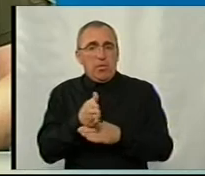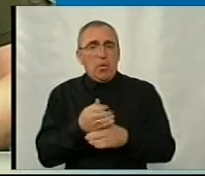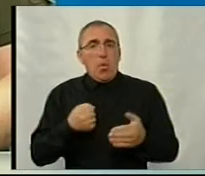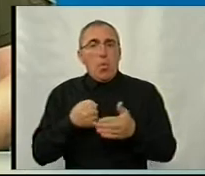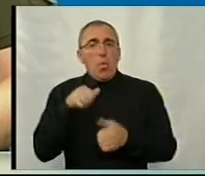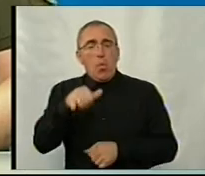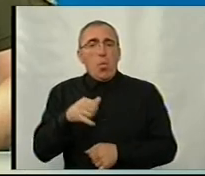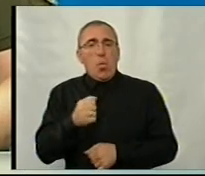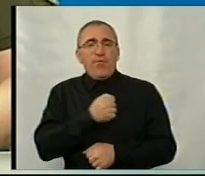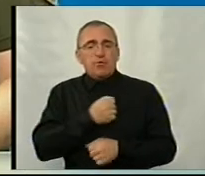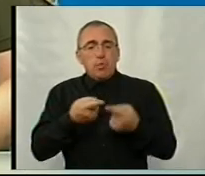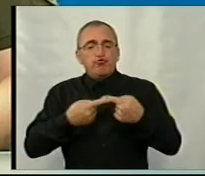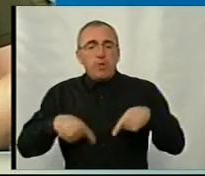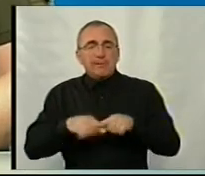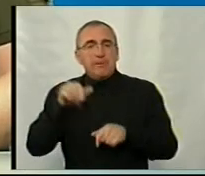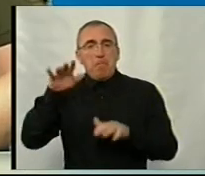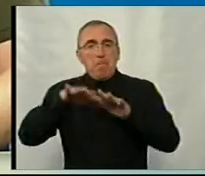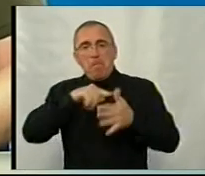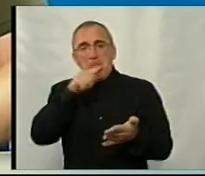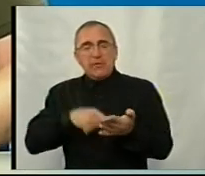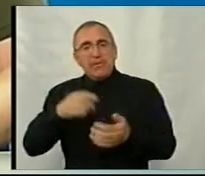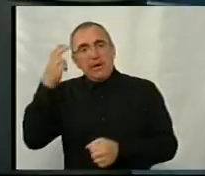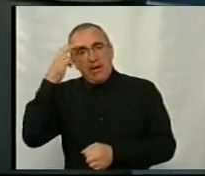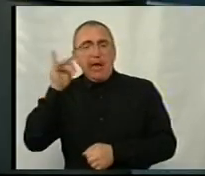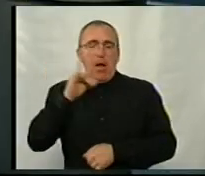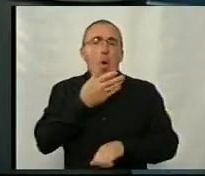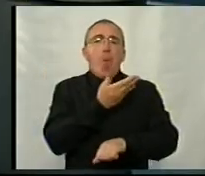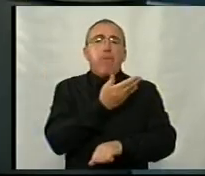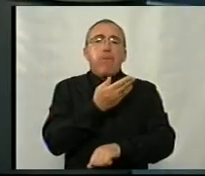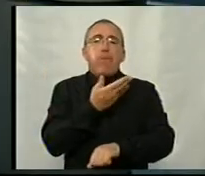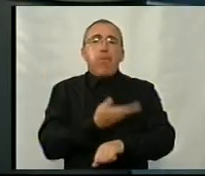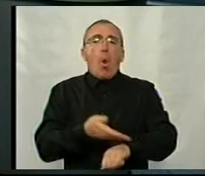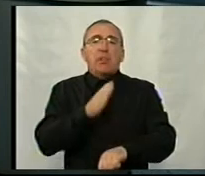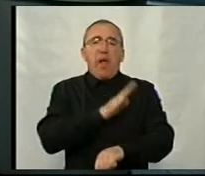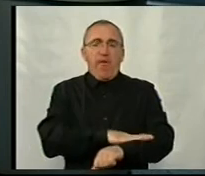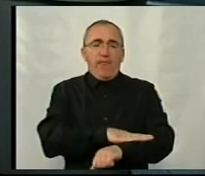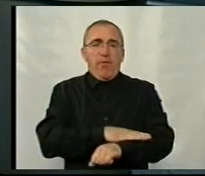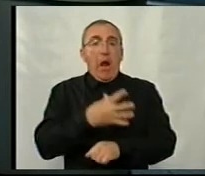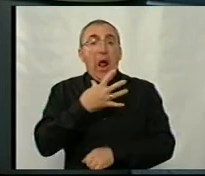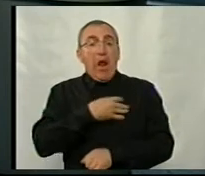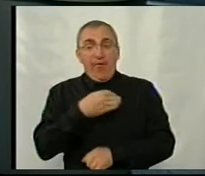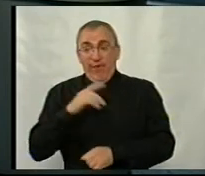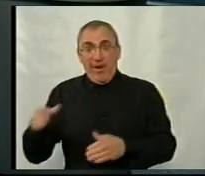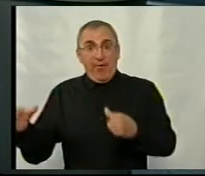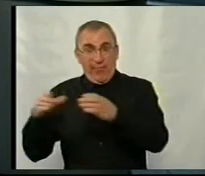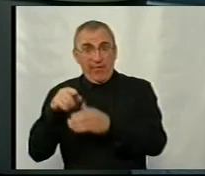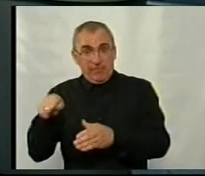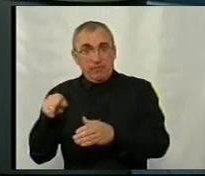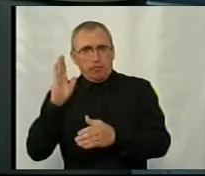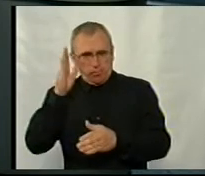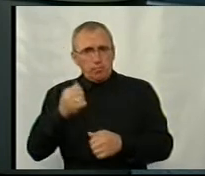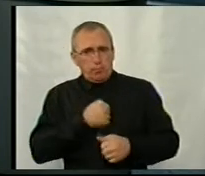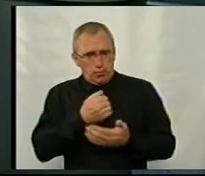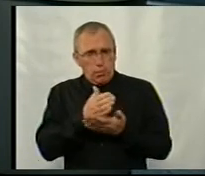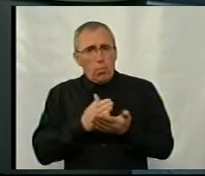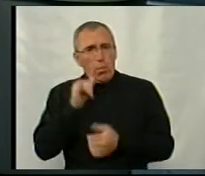військові частини міста Києва, а також місто Полтава. А Львів, тобто ці призовники, вони вже знають, що будуть служити